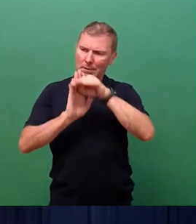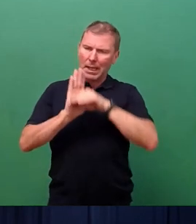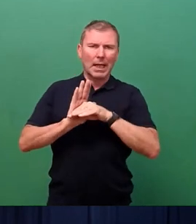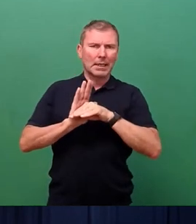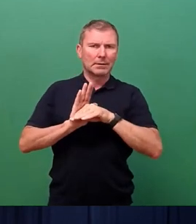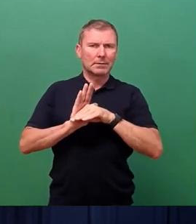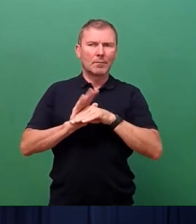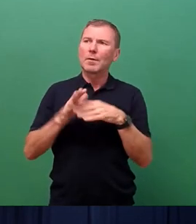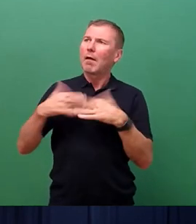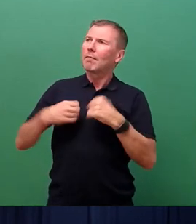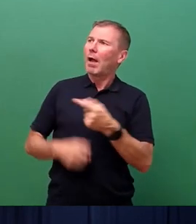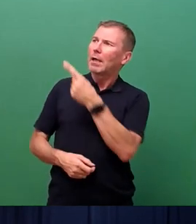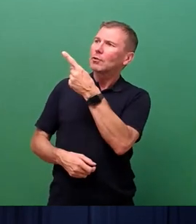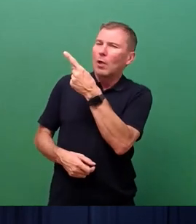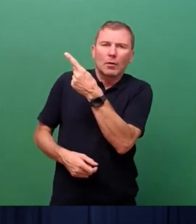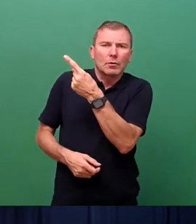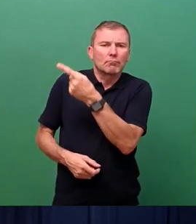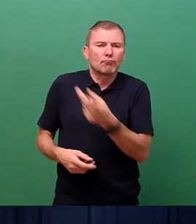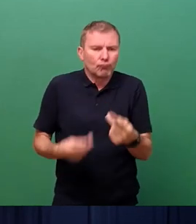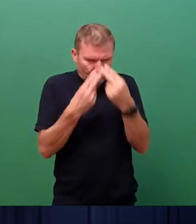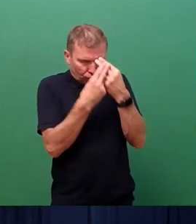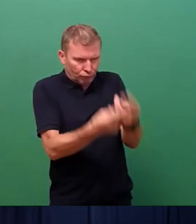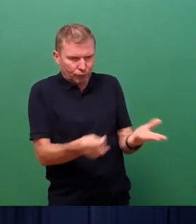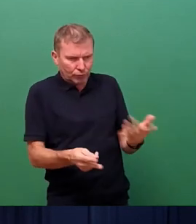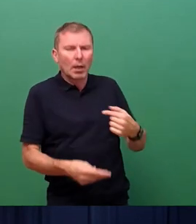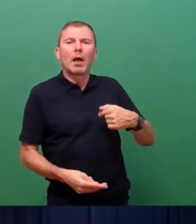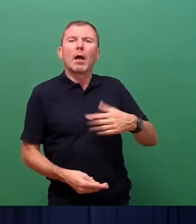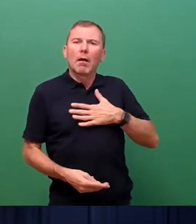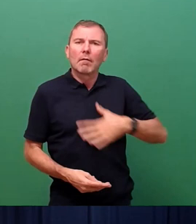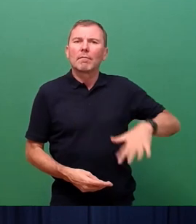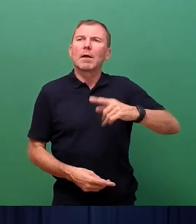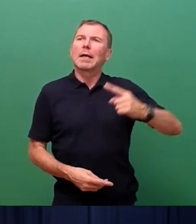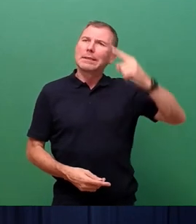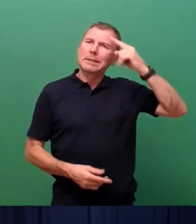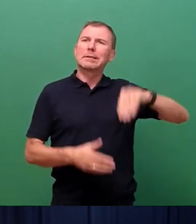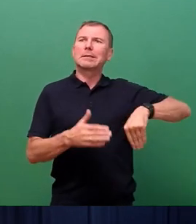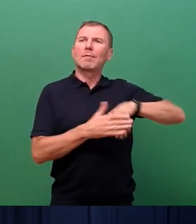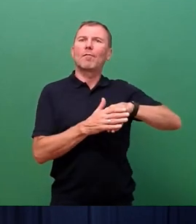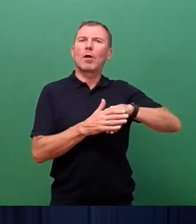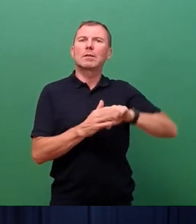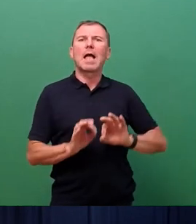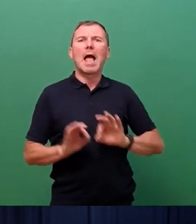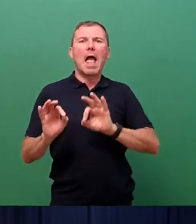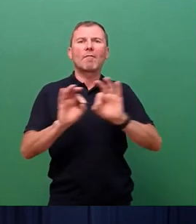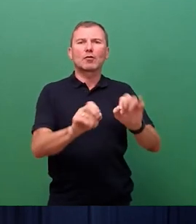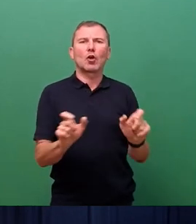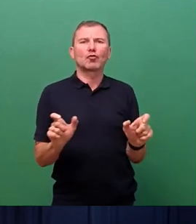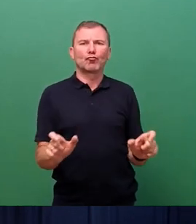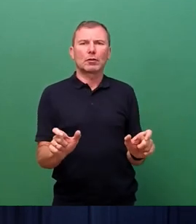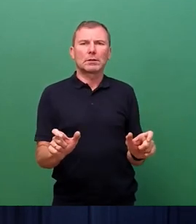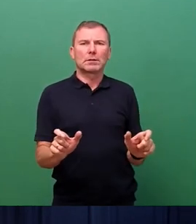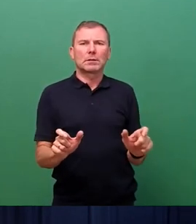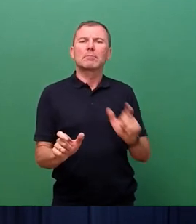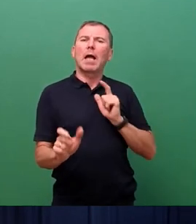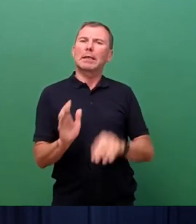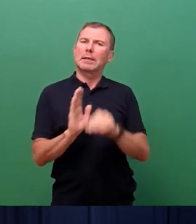Freistaat offen lässt, dann im Sinne einer wirksamen Infektionsprophylaxe dann doch mit eigenen Regelungen mit